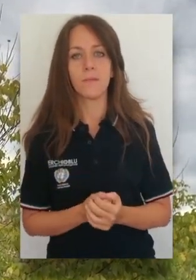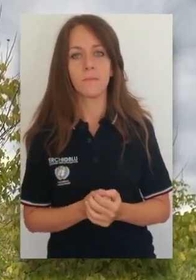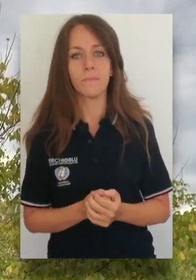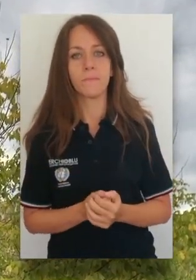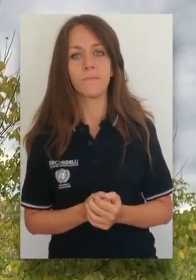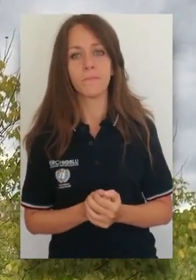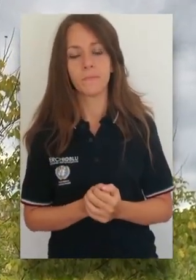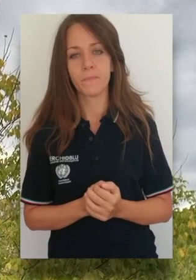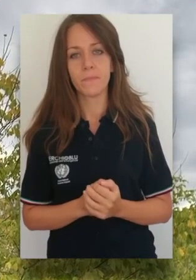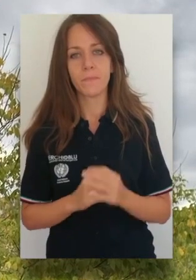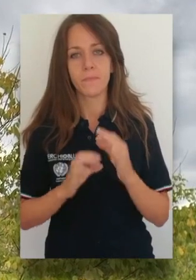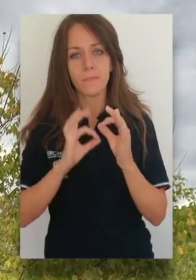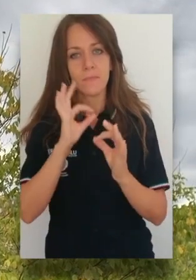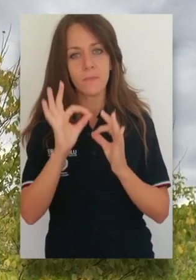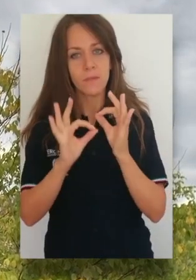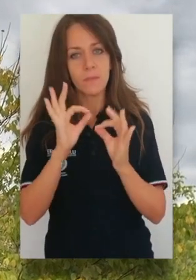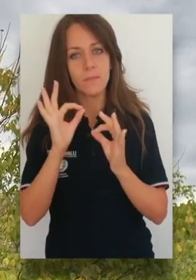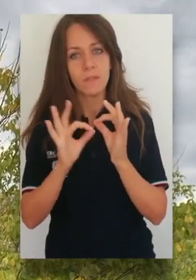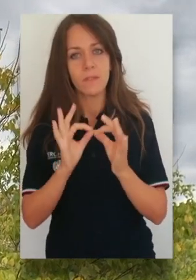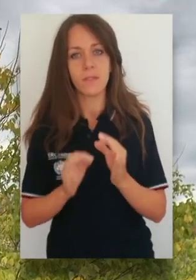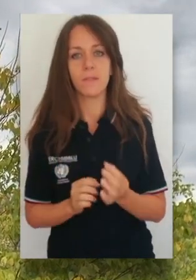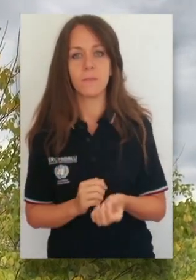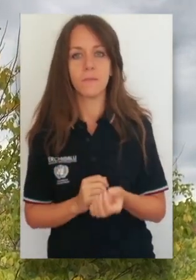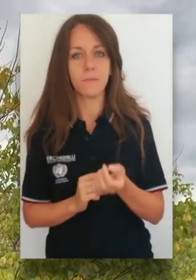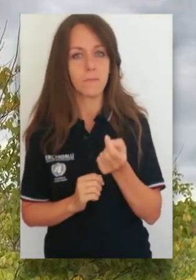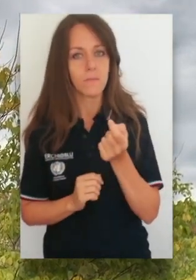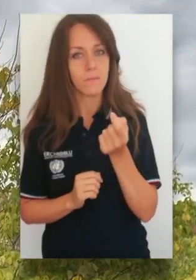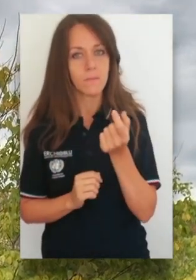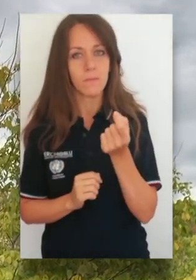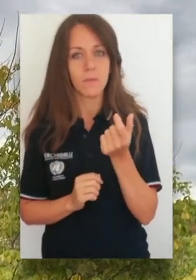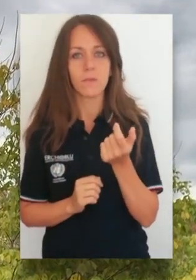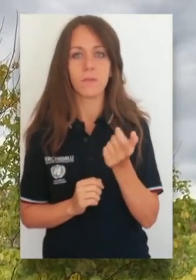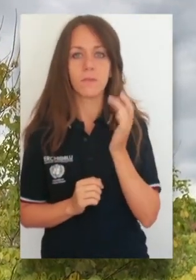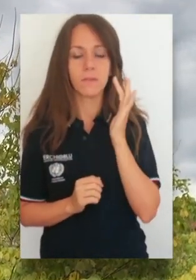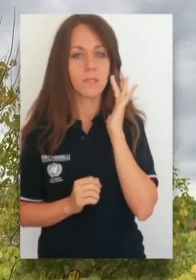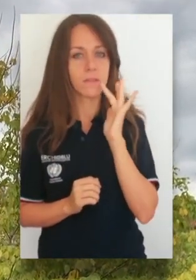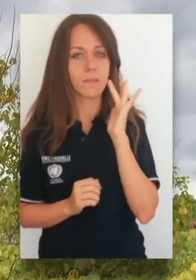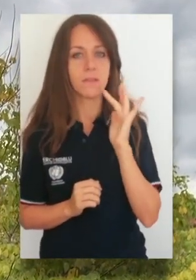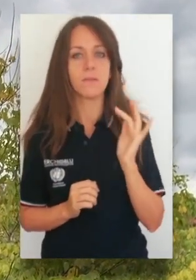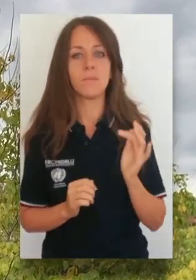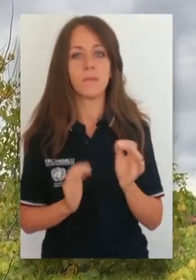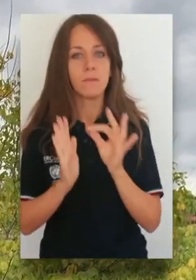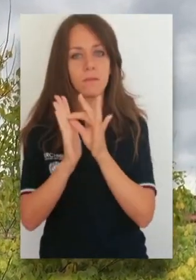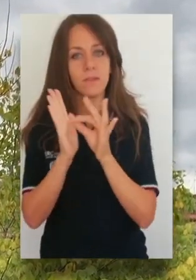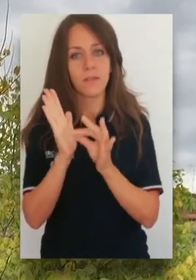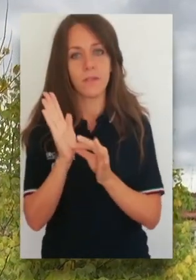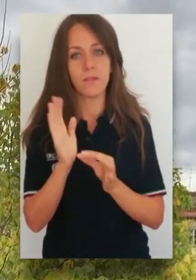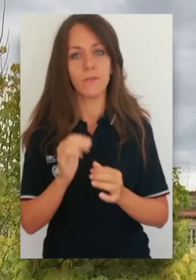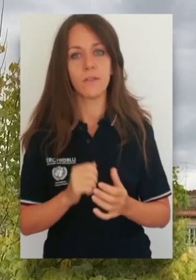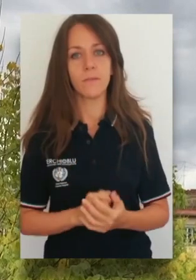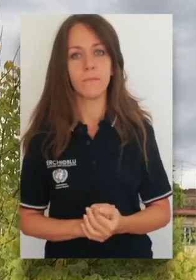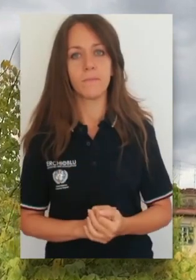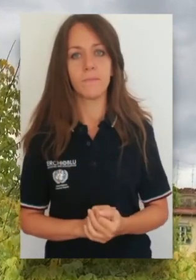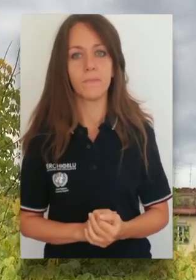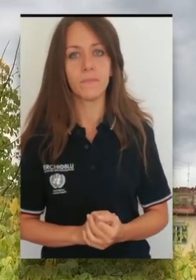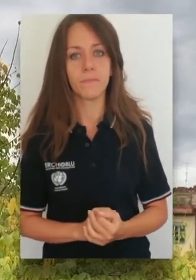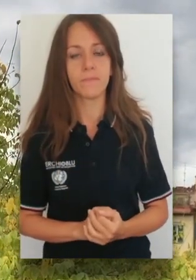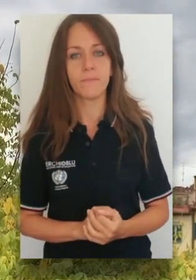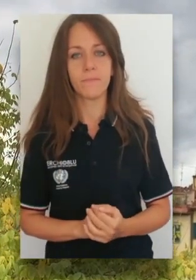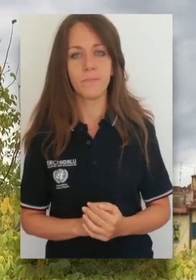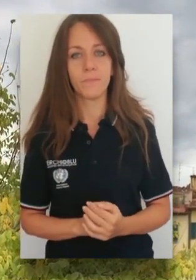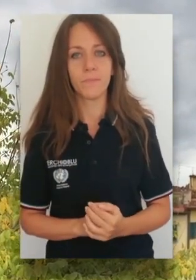ci impegniamo in questo momento a darvi dei pochi chiari consigli per poter